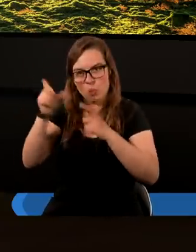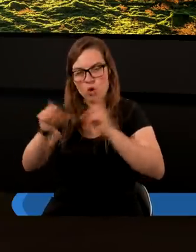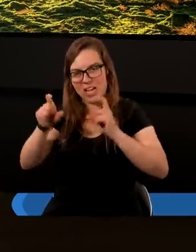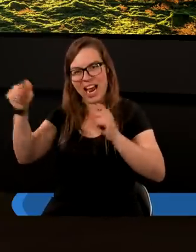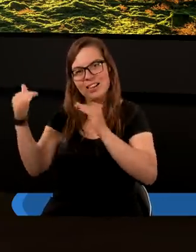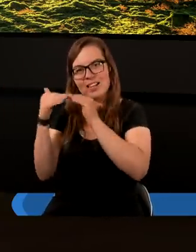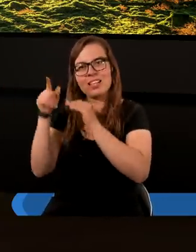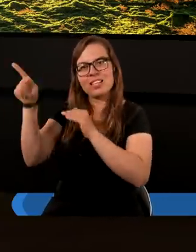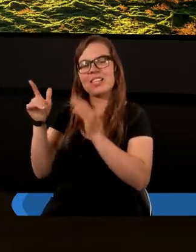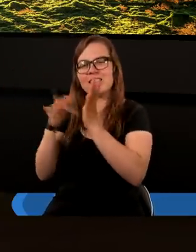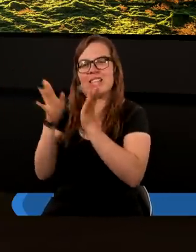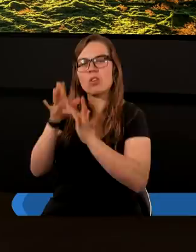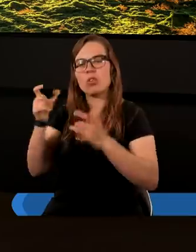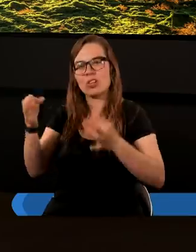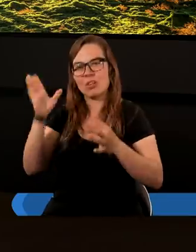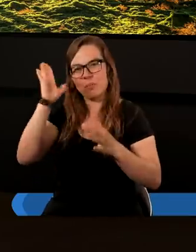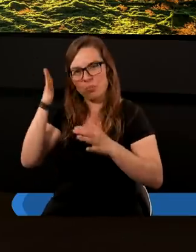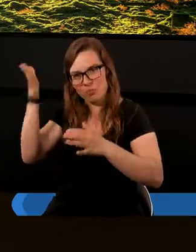To też dzisiaj